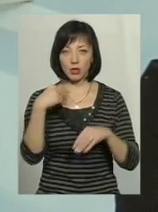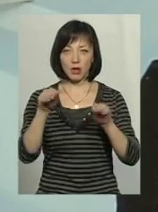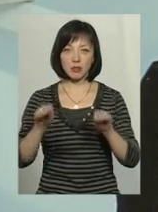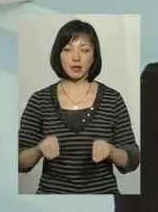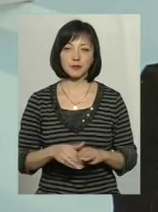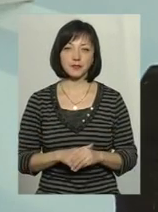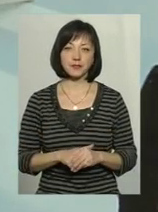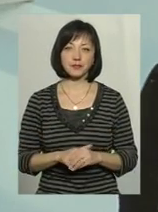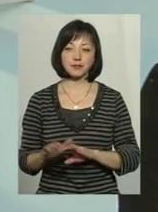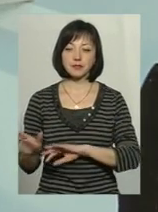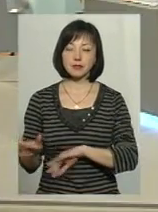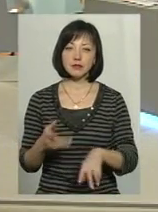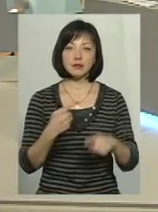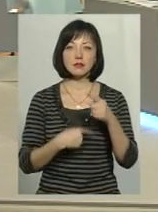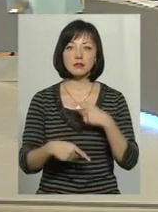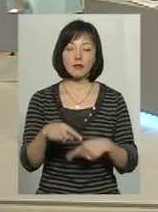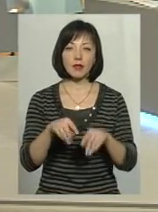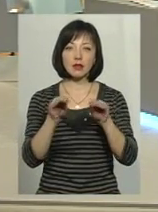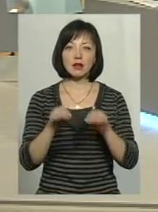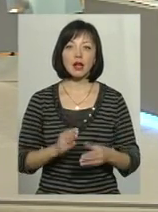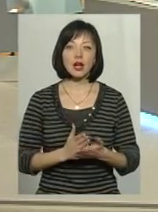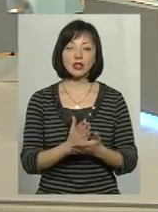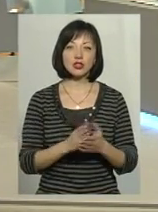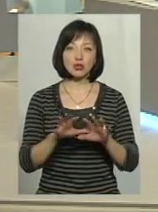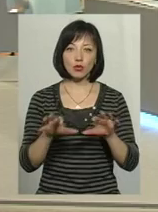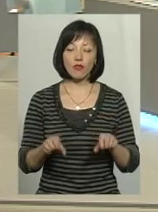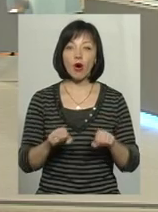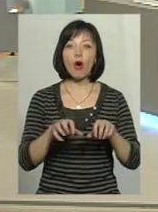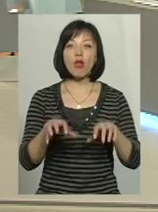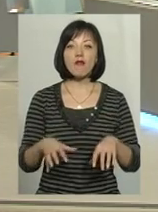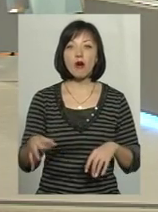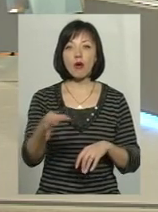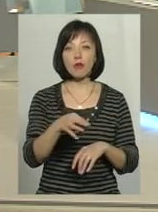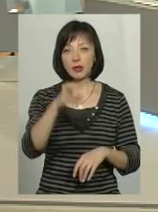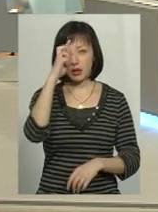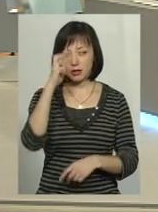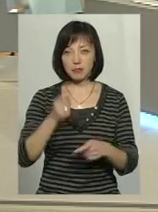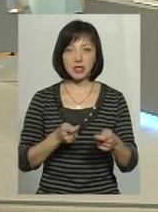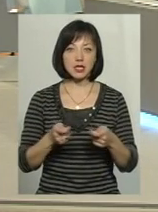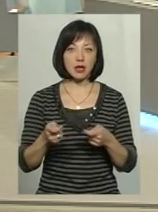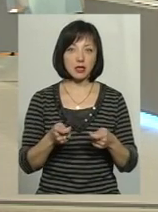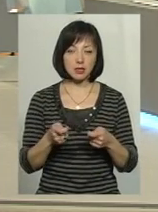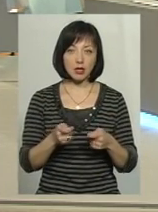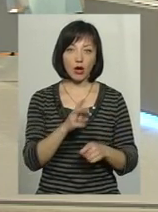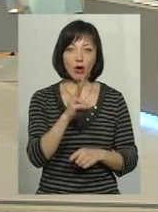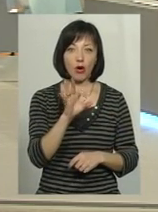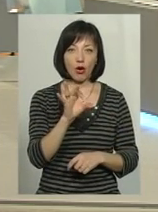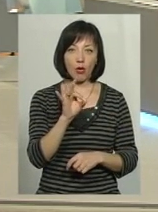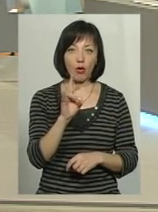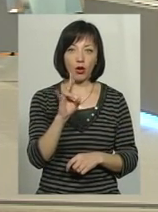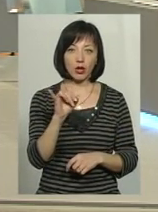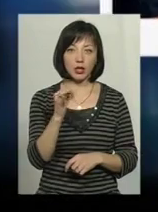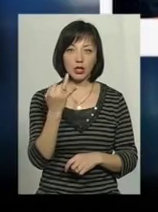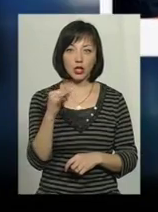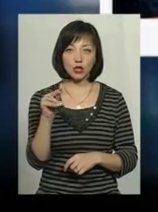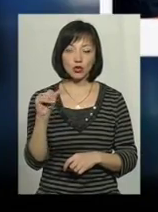Повертаючись до декларацій чиновників, голова Хмельницької обласної державної адміністрації Корнічук Олександр